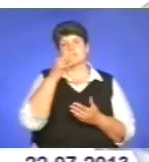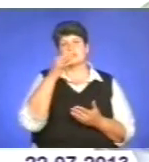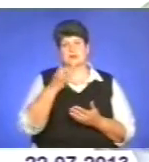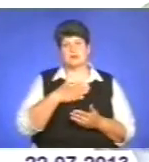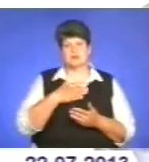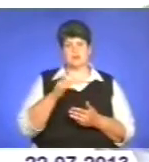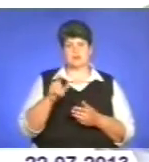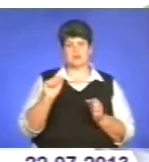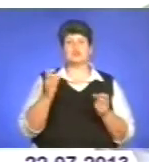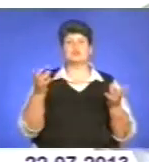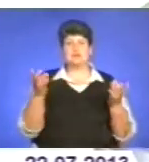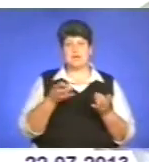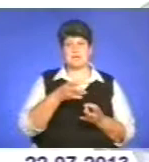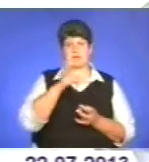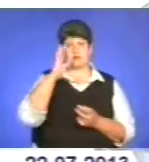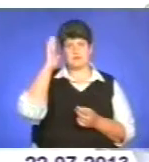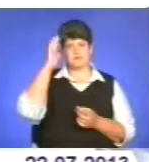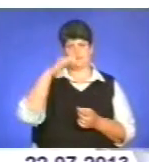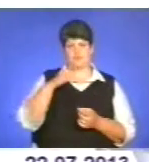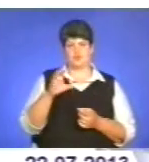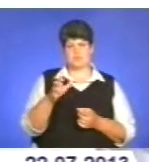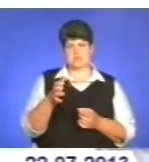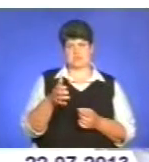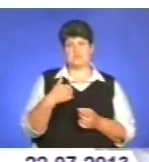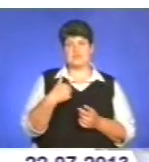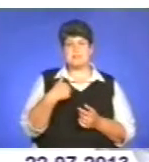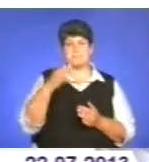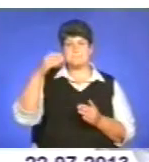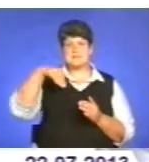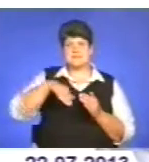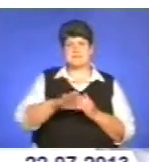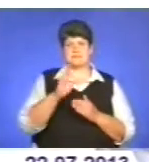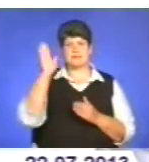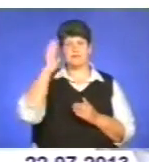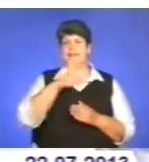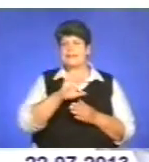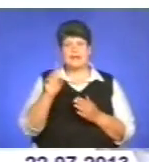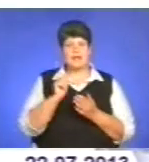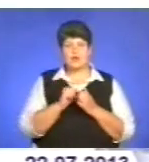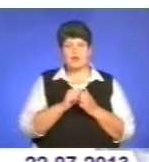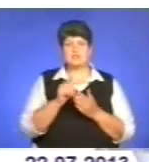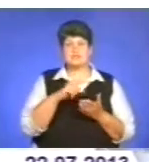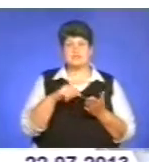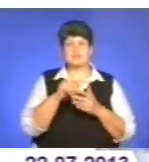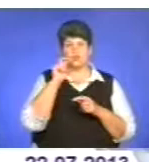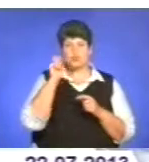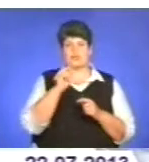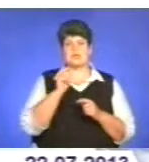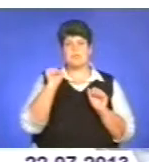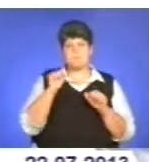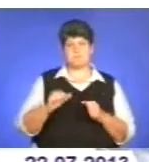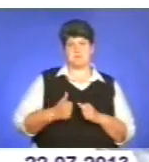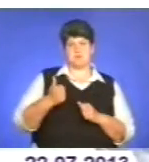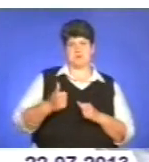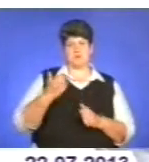нашу воду з крана варто пити, тому що наша вода є підземна вода. Не кожне місто в Україні може похвалитися, що воно